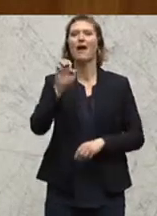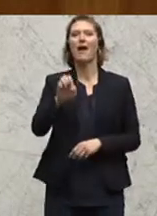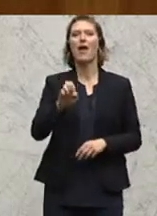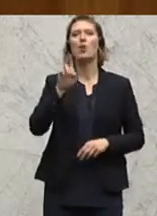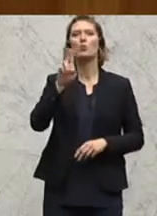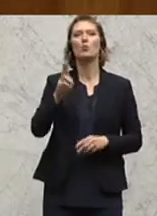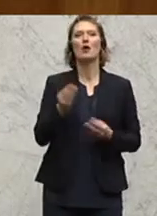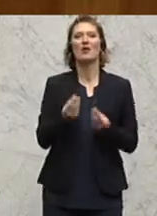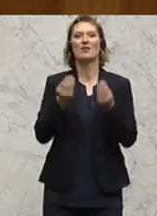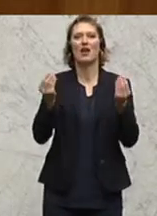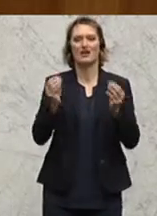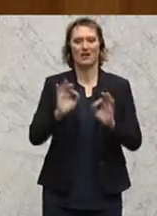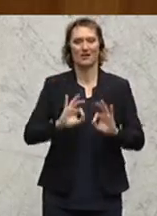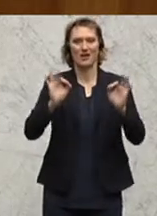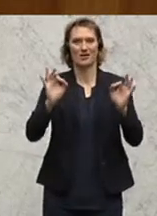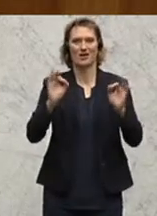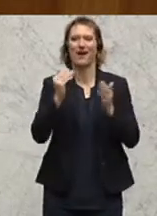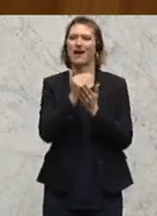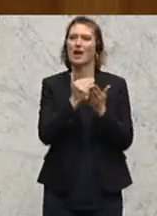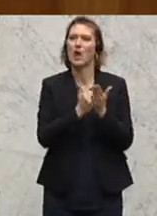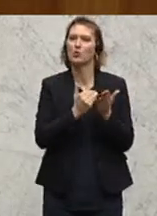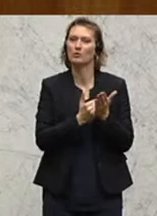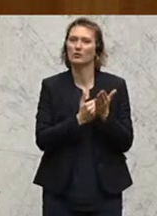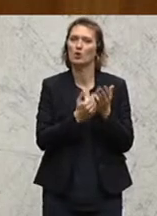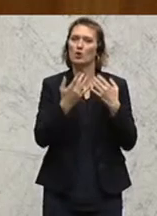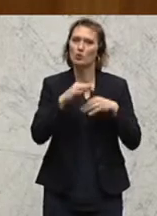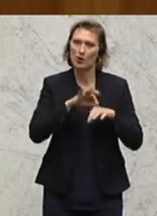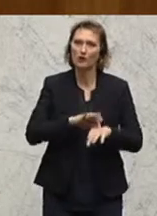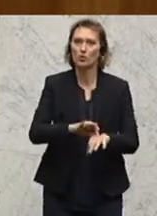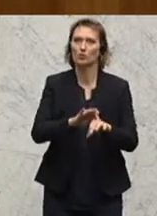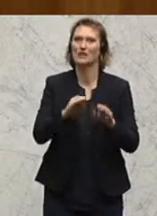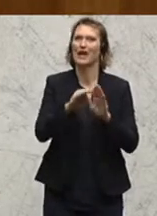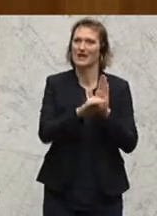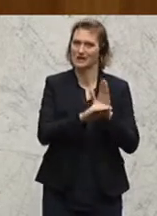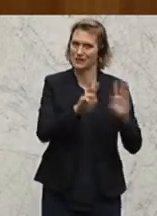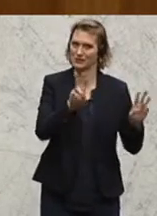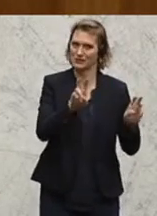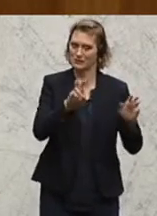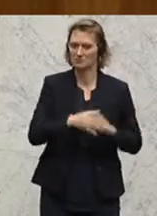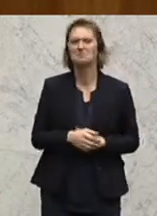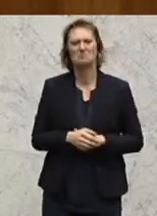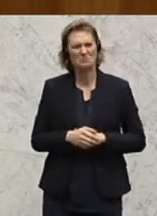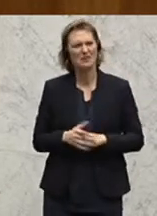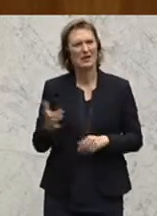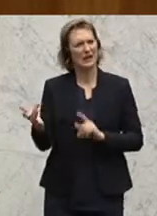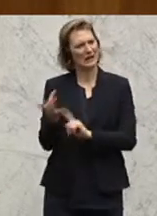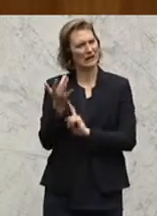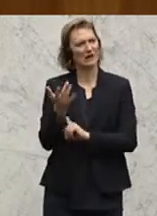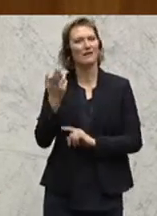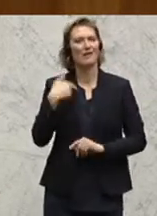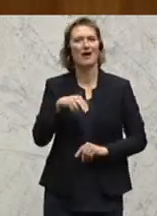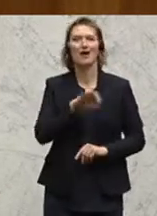-Qualitätsregelungen-Durchführungsgesetz. Meine Damen und Herren, ich möchte noch einmal die Kritik vom Kollegen Janach kurz